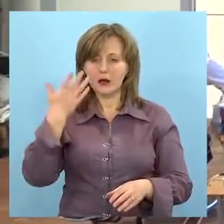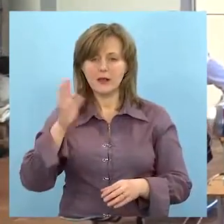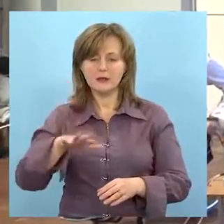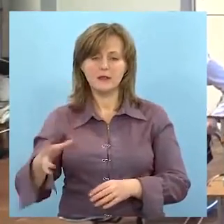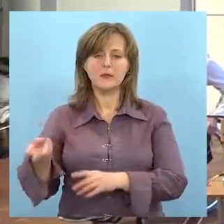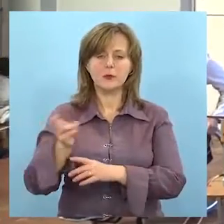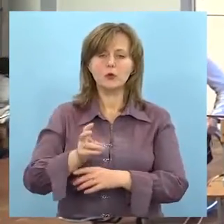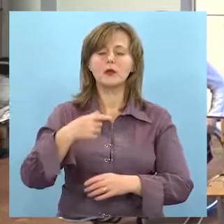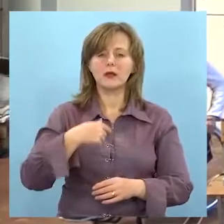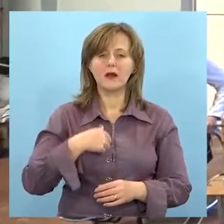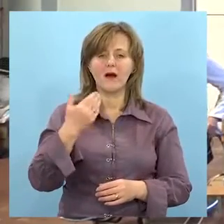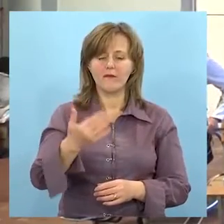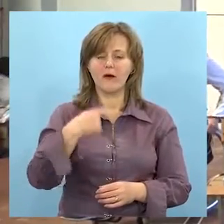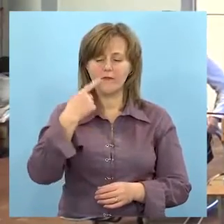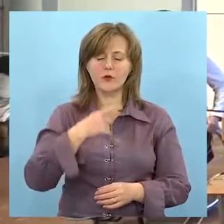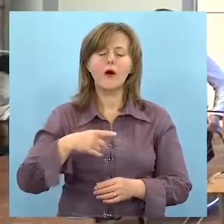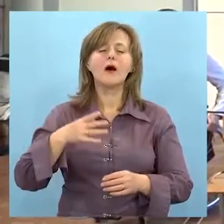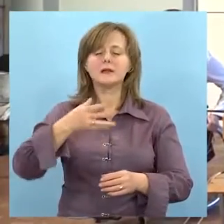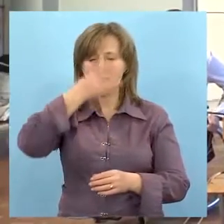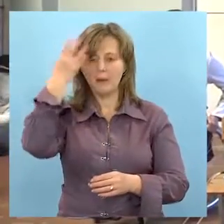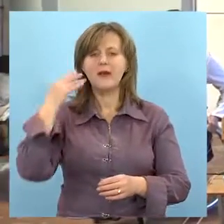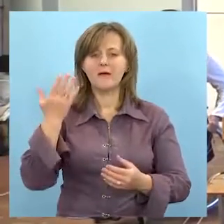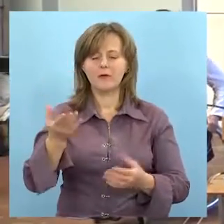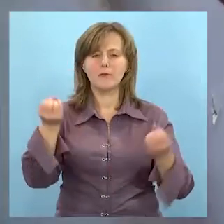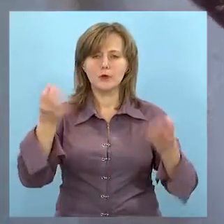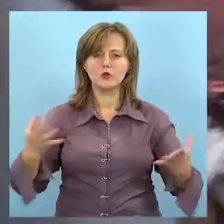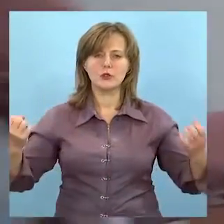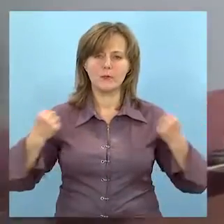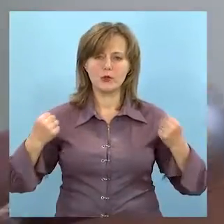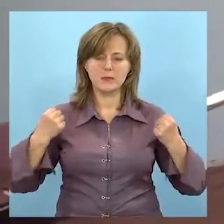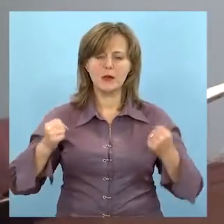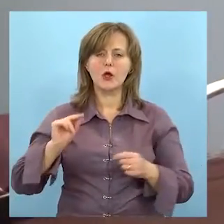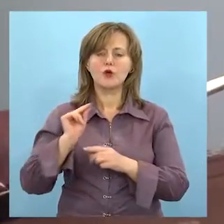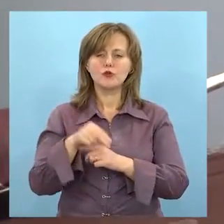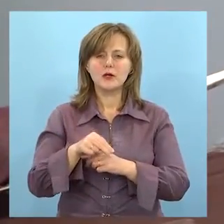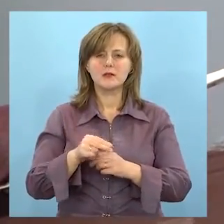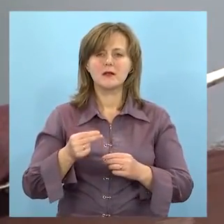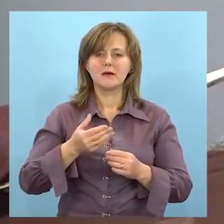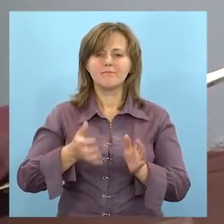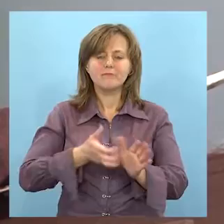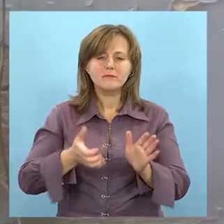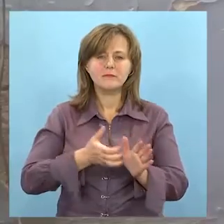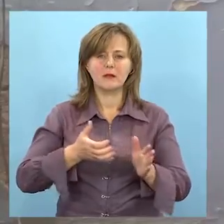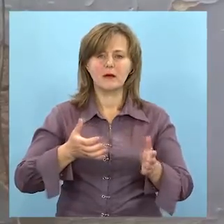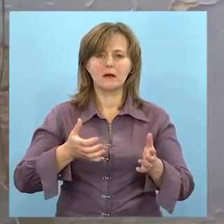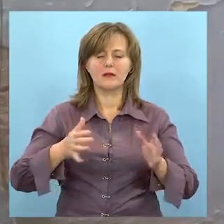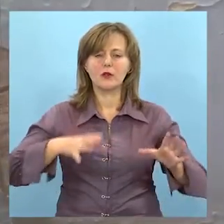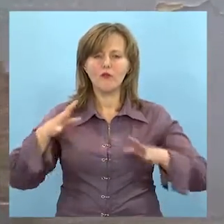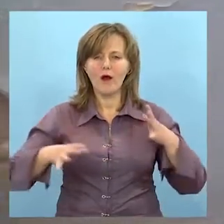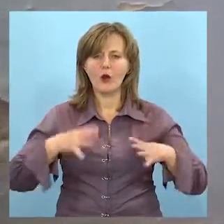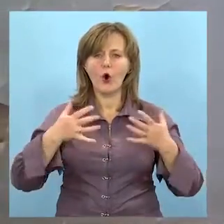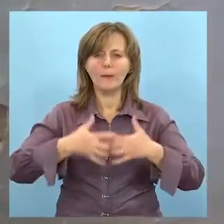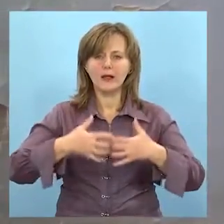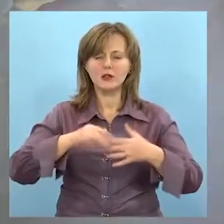все, забили. Якщо у вас особливі потребності, все вбез, ви спортсмени. Через обмилі тренувального обладнання та розміри